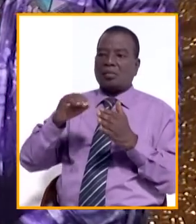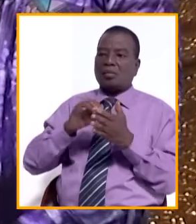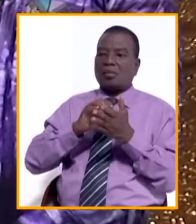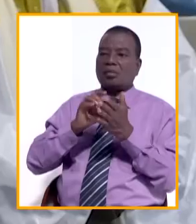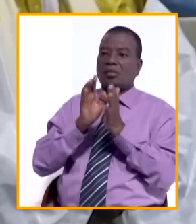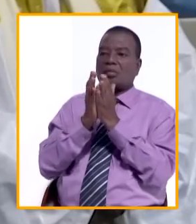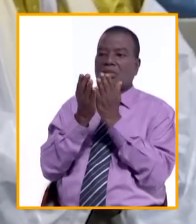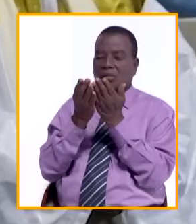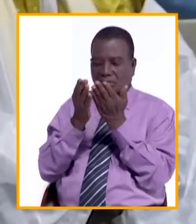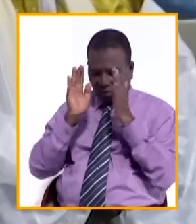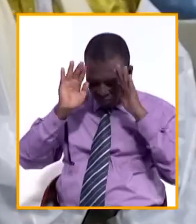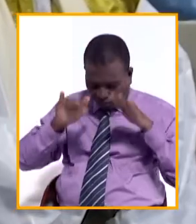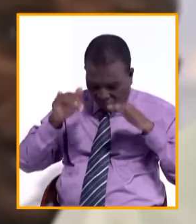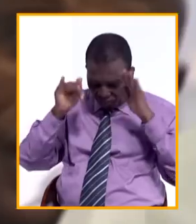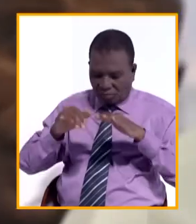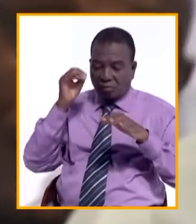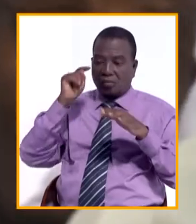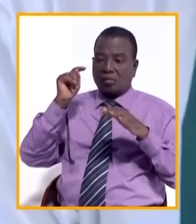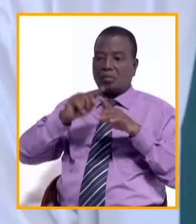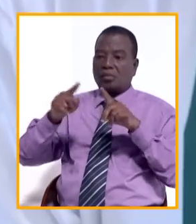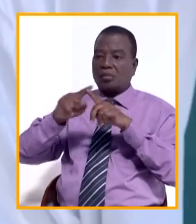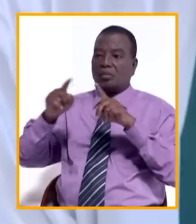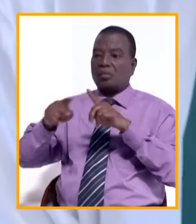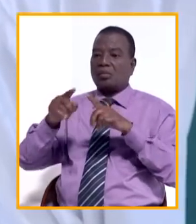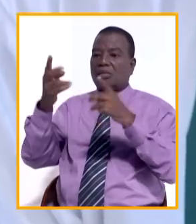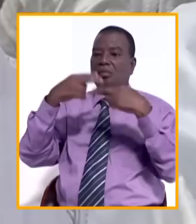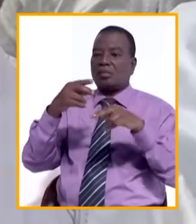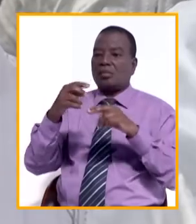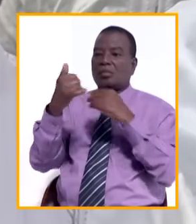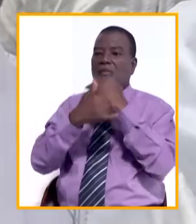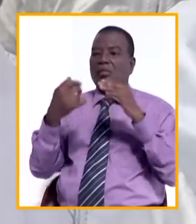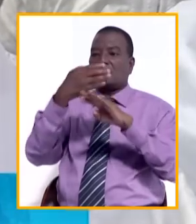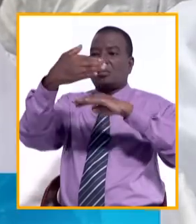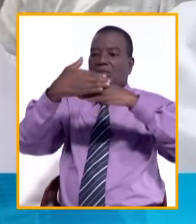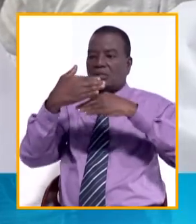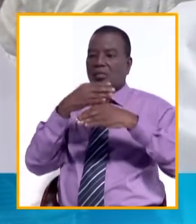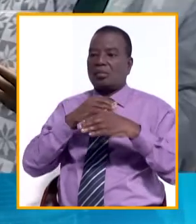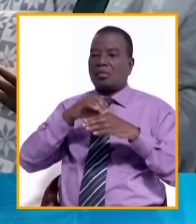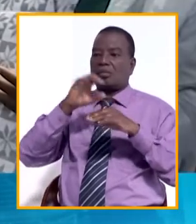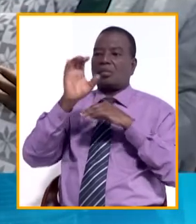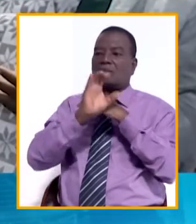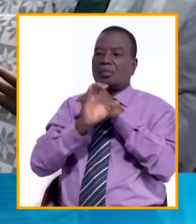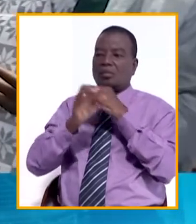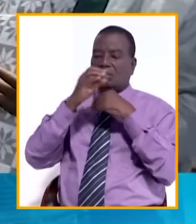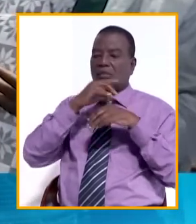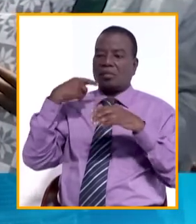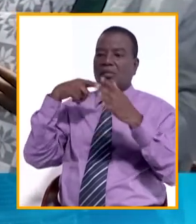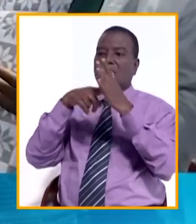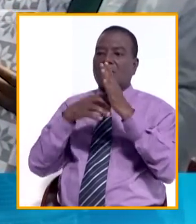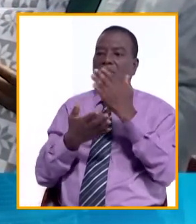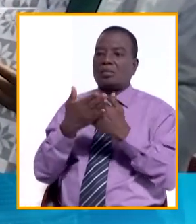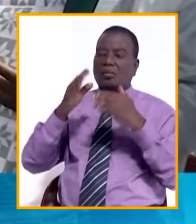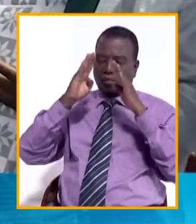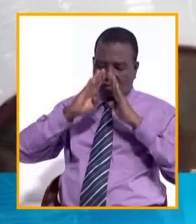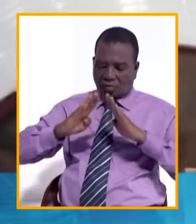du témoignage des différentes délégations venues des pays voisins et des pays des autres continents. Elle a également été marquée par